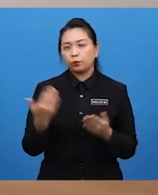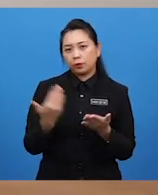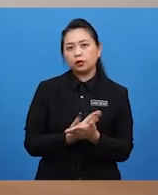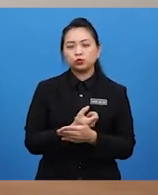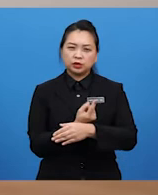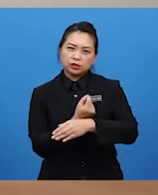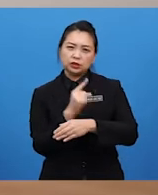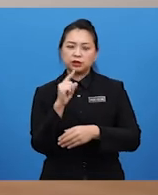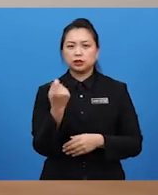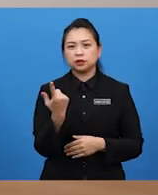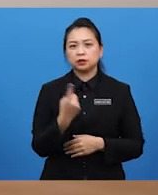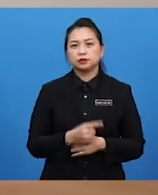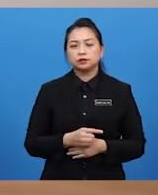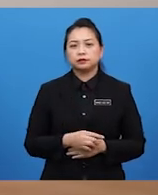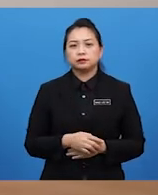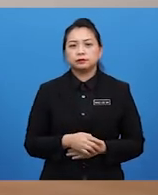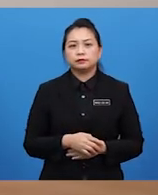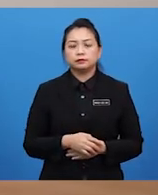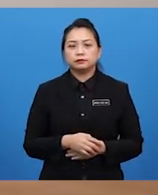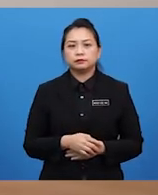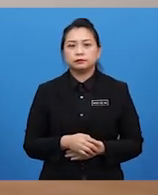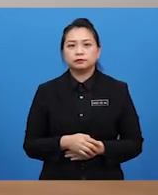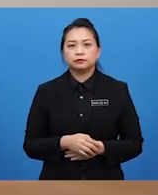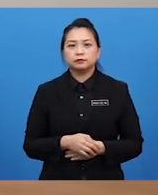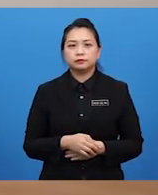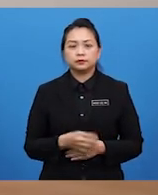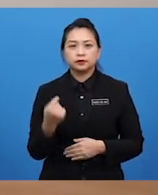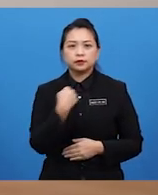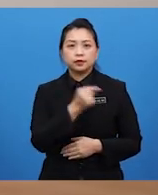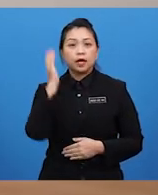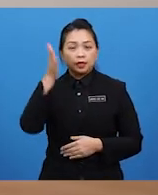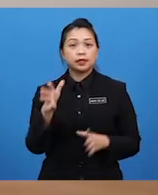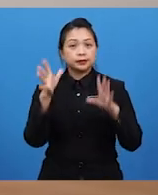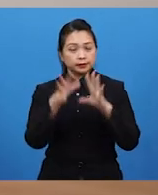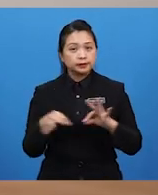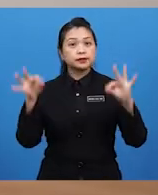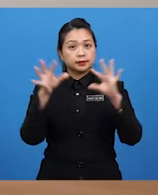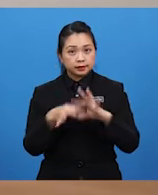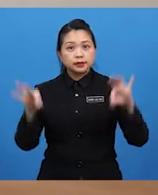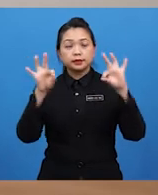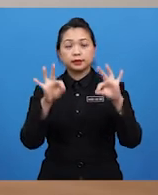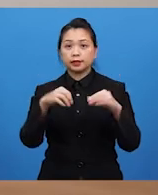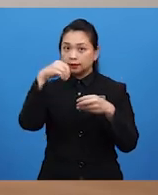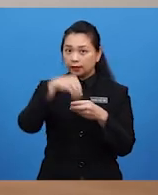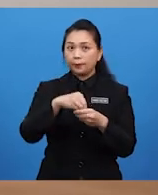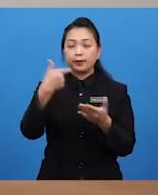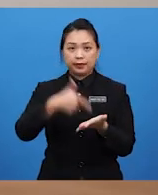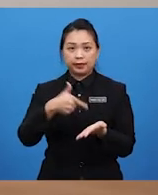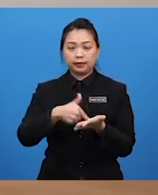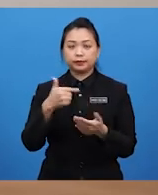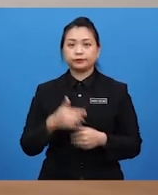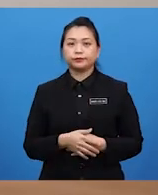Donz tentang hasil karya dari aspek sosiologi ini. kita akan bercerita dengan lebih mendalam lagi tentang